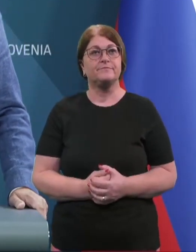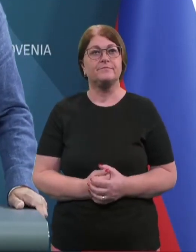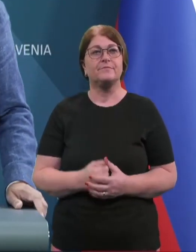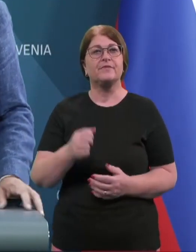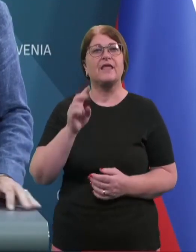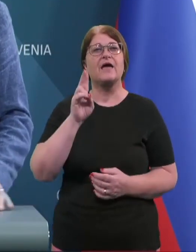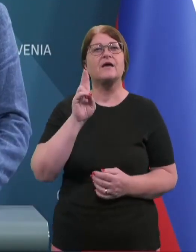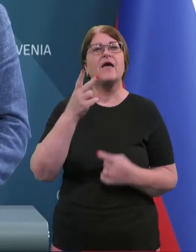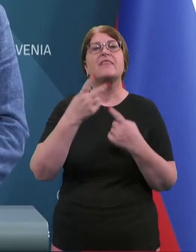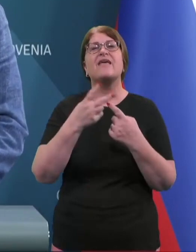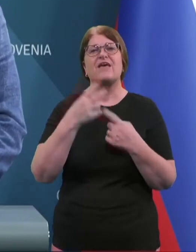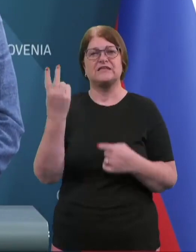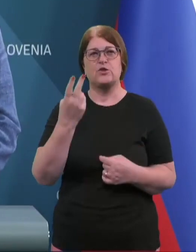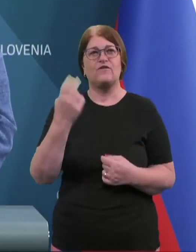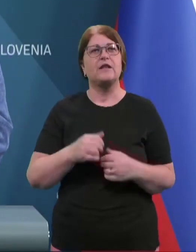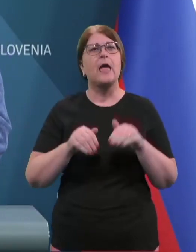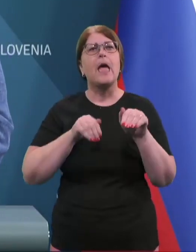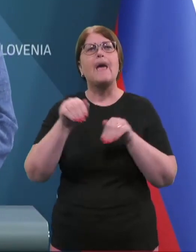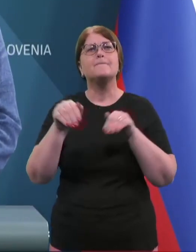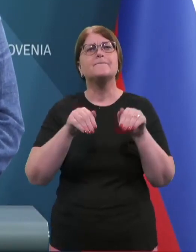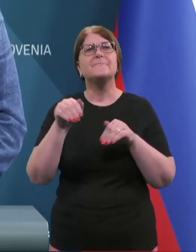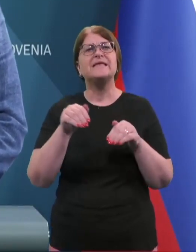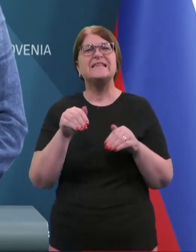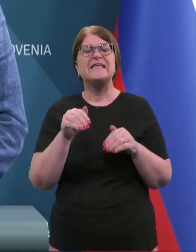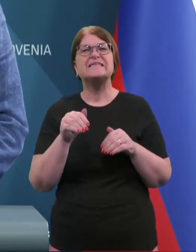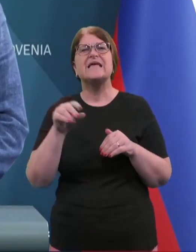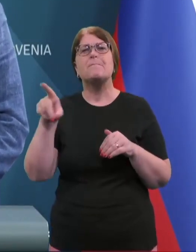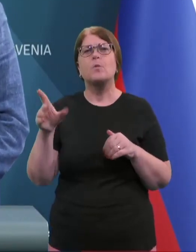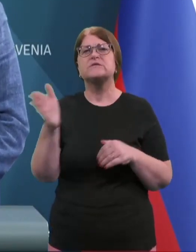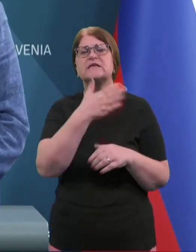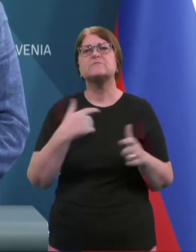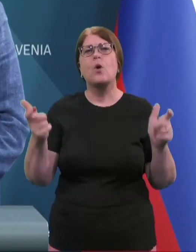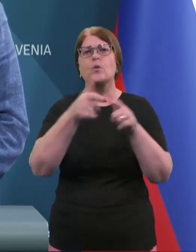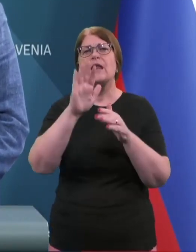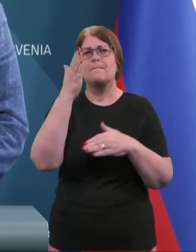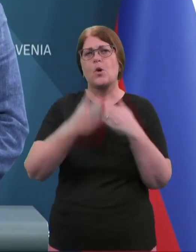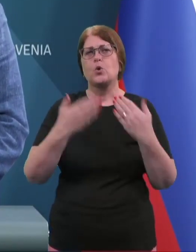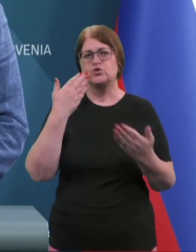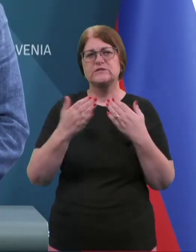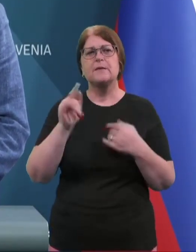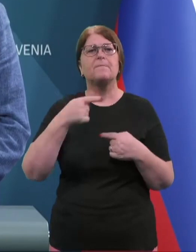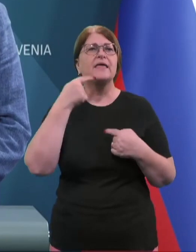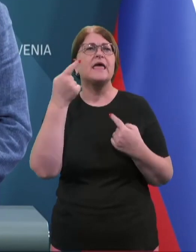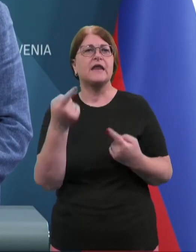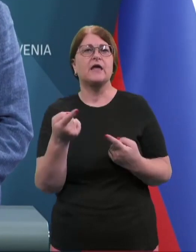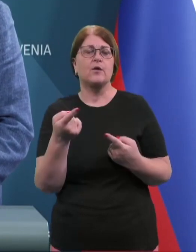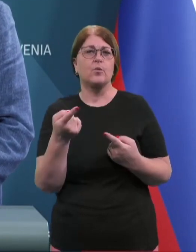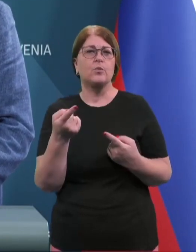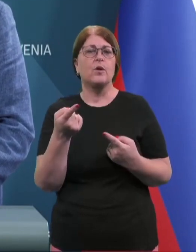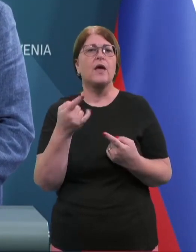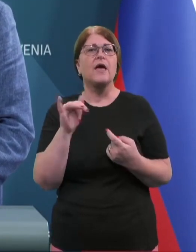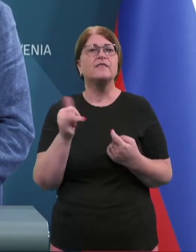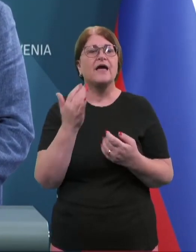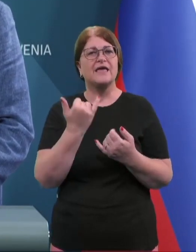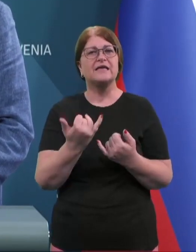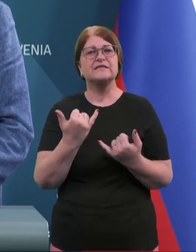Kajako kot žanič, teve Slovenija, ministra Propsa smo ujeli po koncu se, pa je dejal, da je